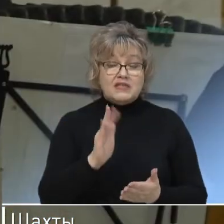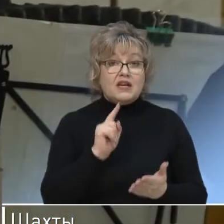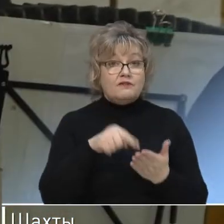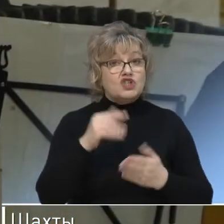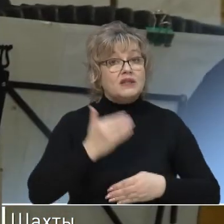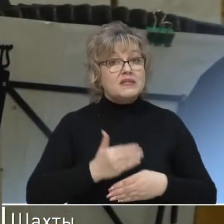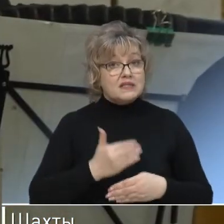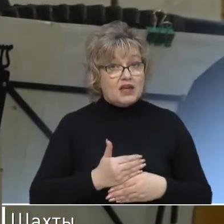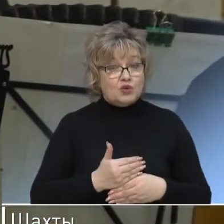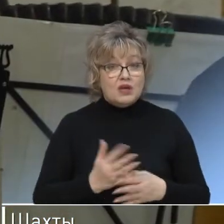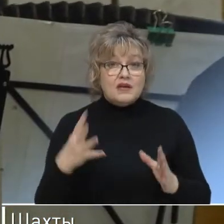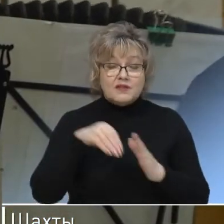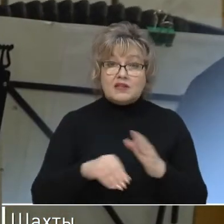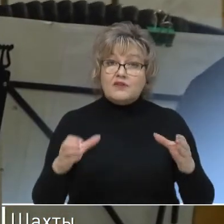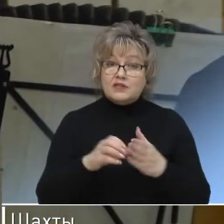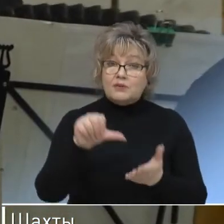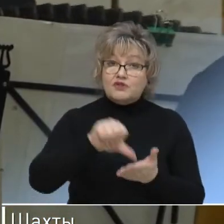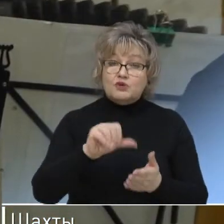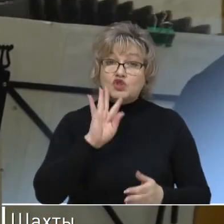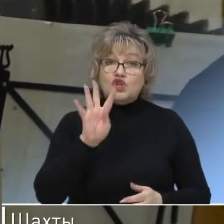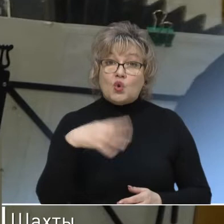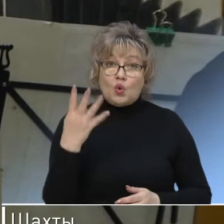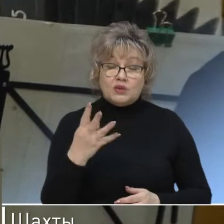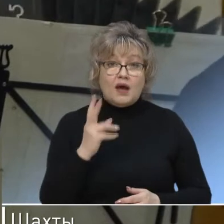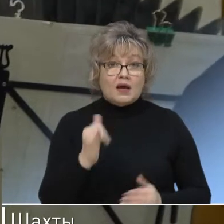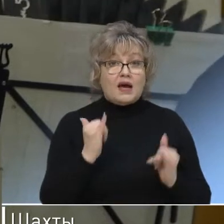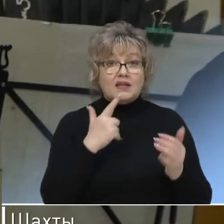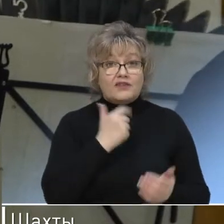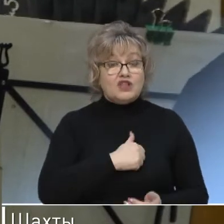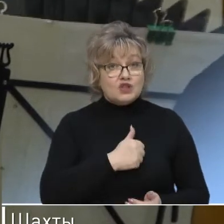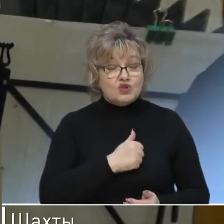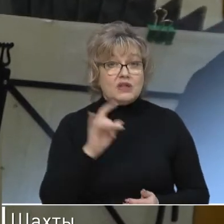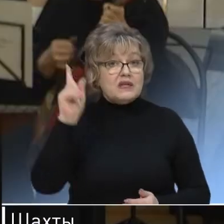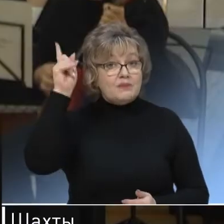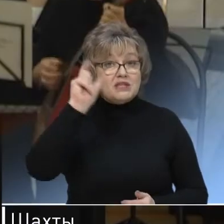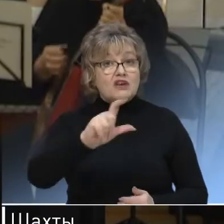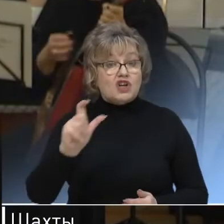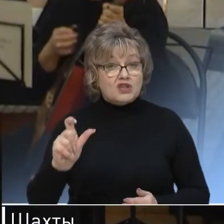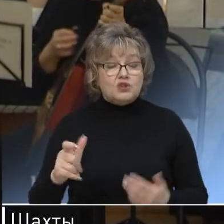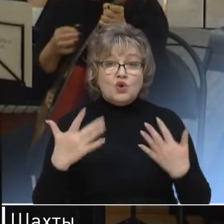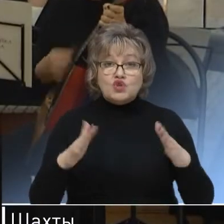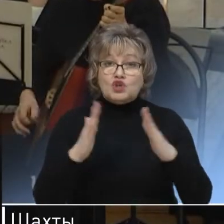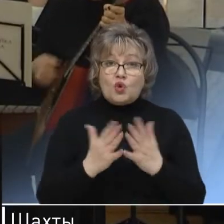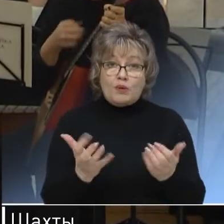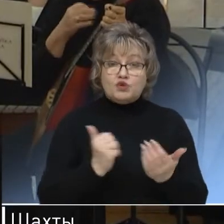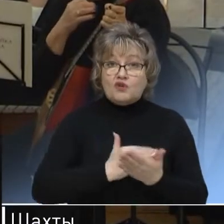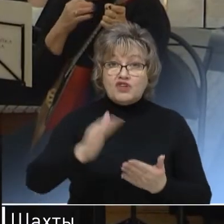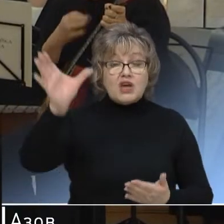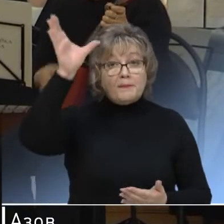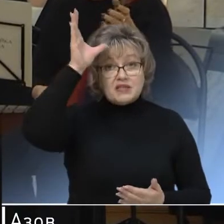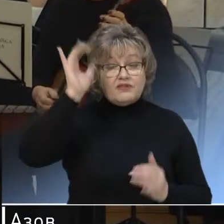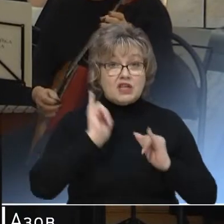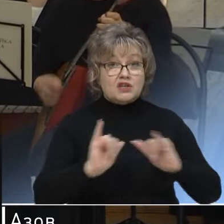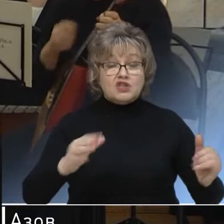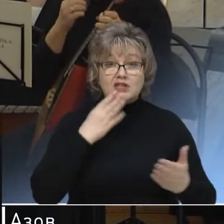вышел на сцену. В составе ансамбля выступал 4 года. Как для военнослужащих, так и для немецких граждан. Уже дома получил высшее образование,